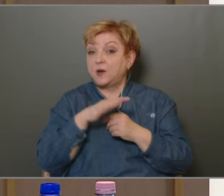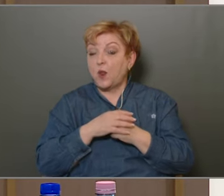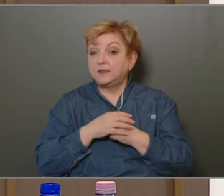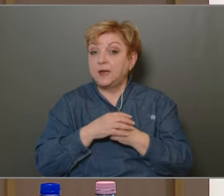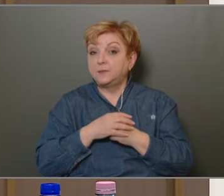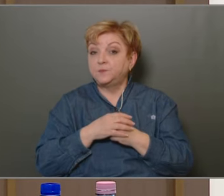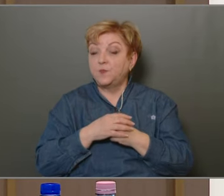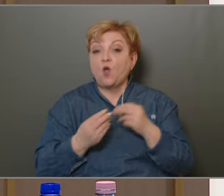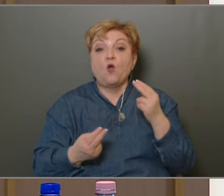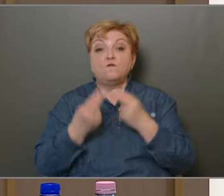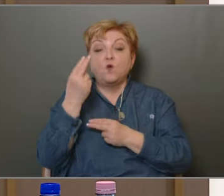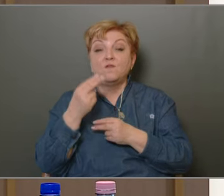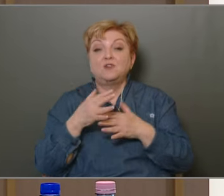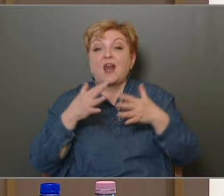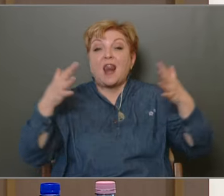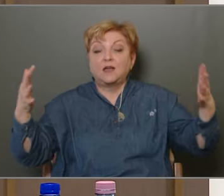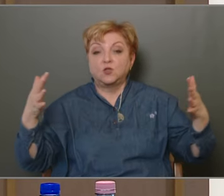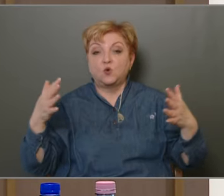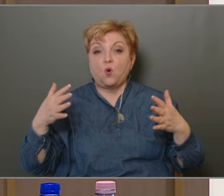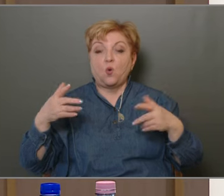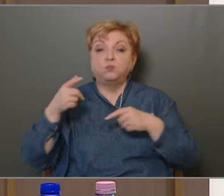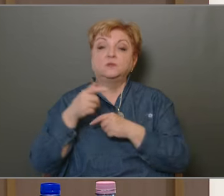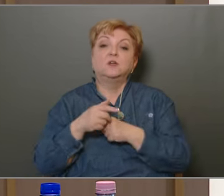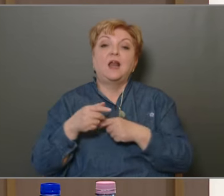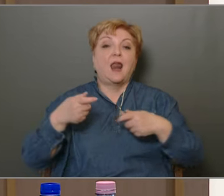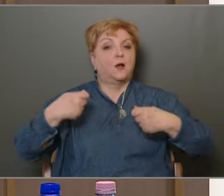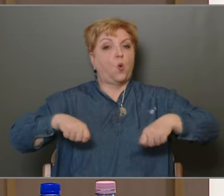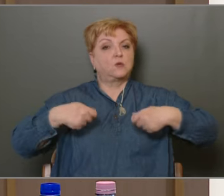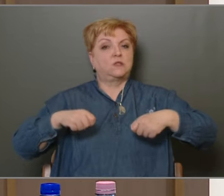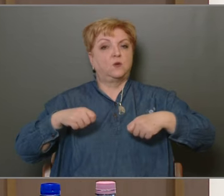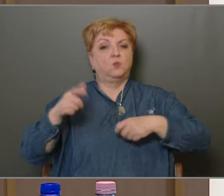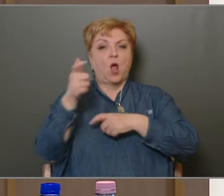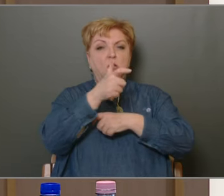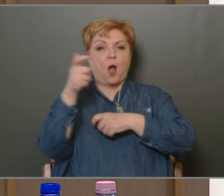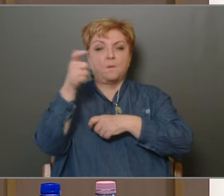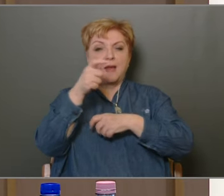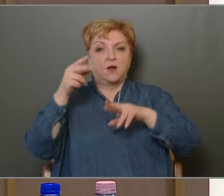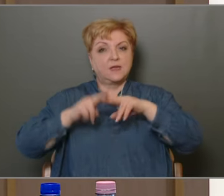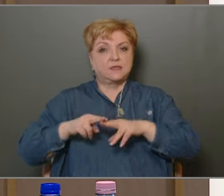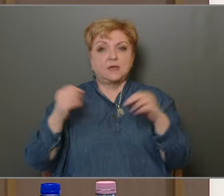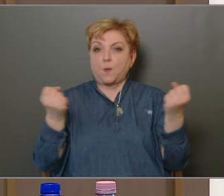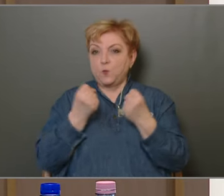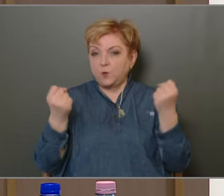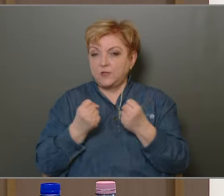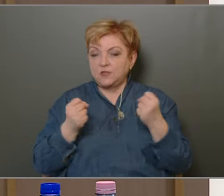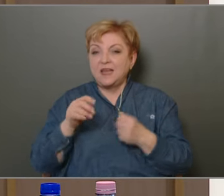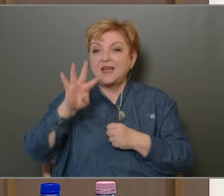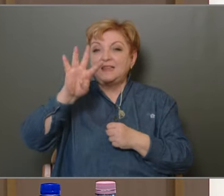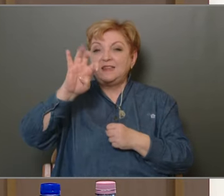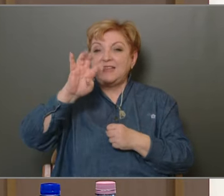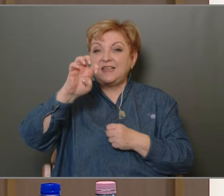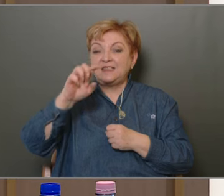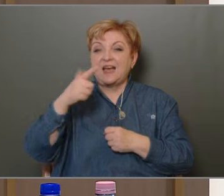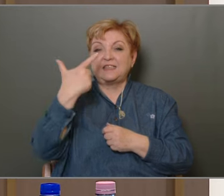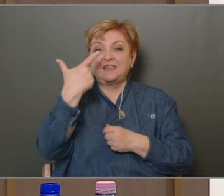főváros egyik legnagyobb és legkorszerűbb kamerárendszerének a működtetése 402 darab